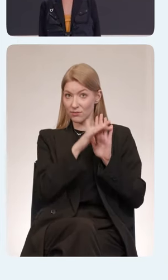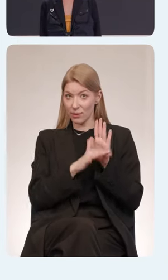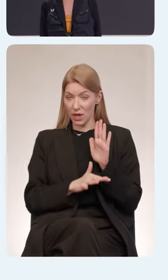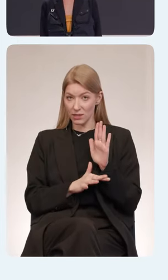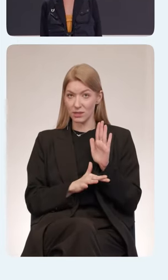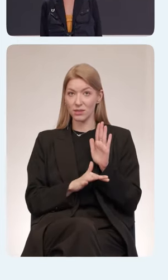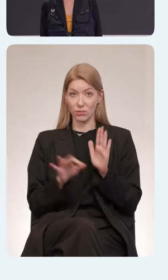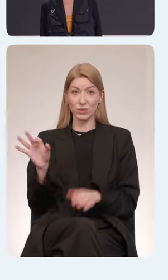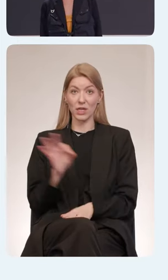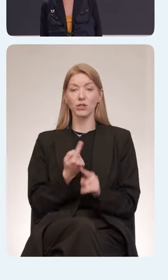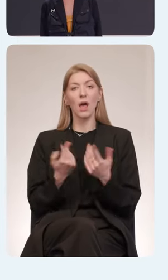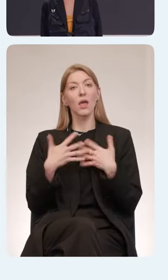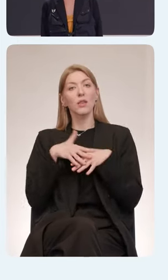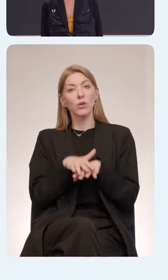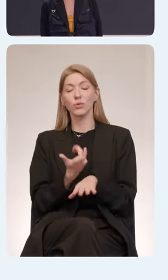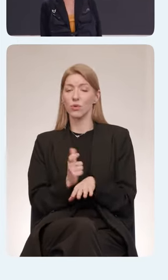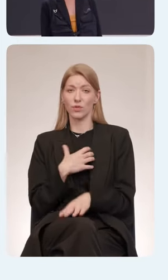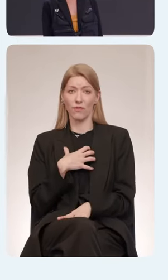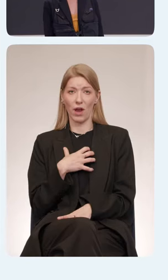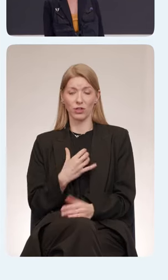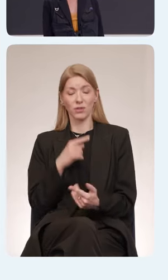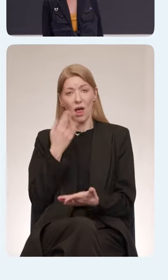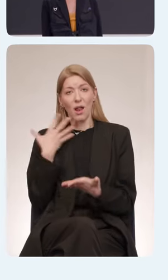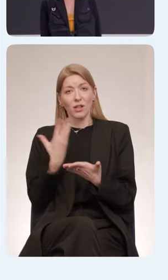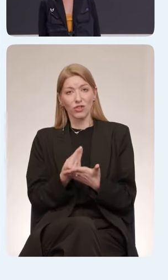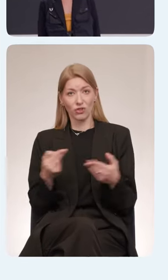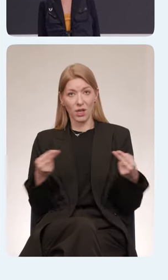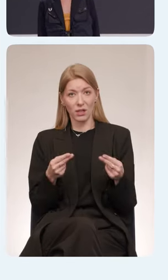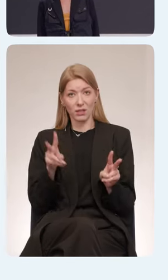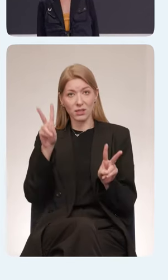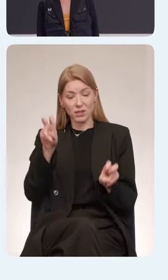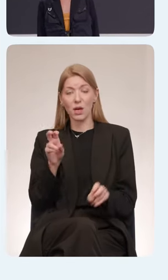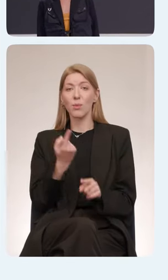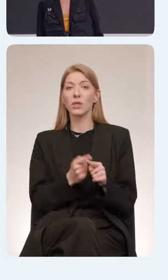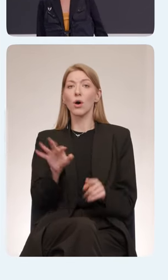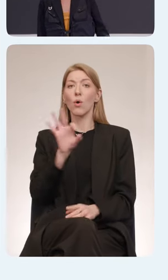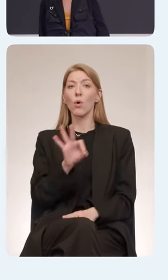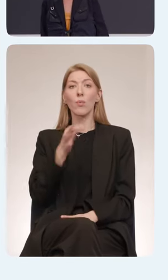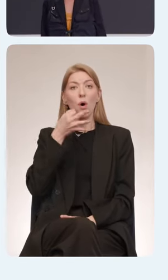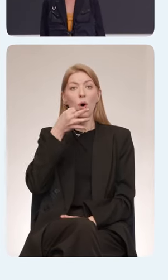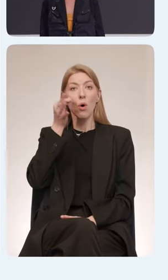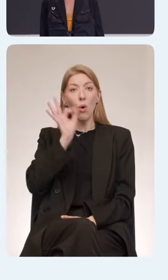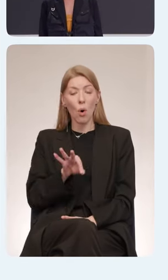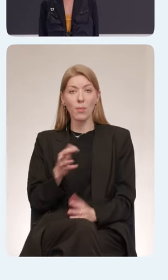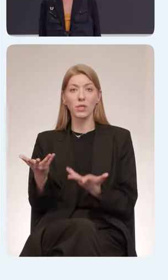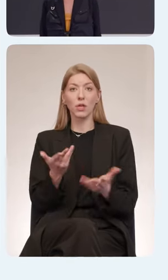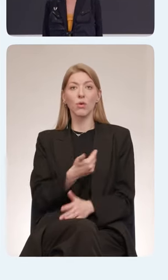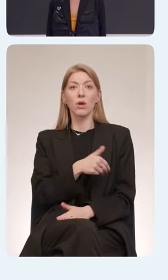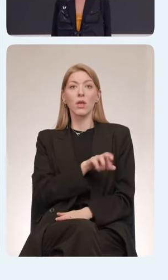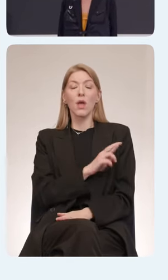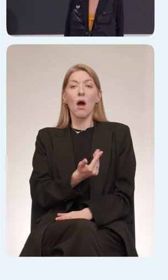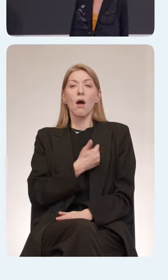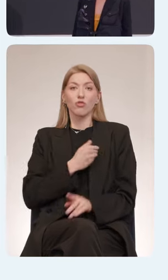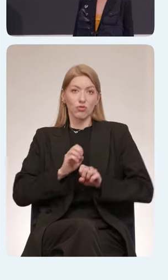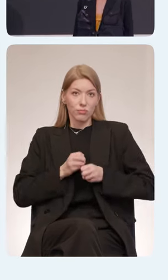что инклюзия для меня тема очень личная и для меня она во многом про тот опыт, который я хочу нести в мир. А